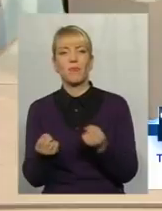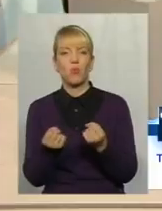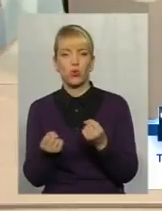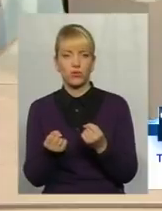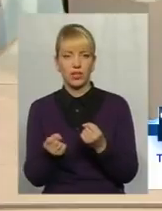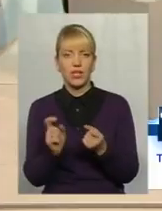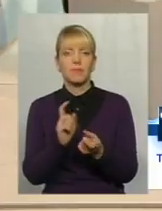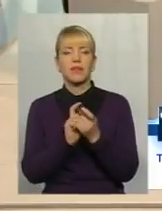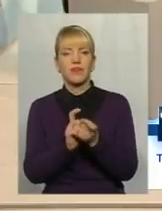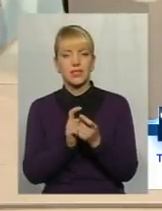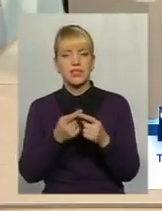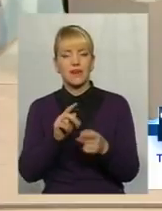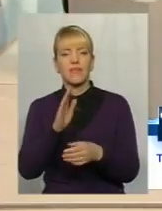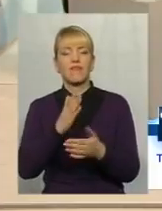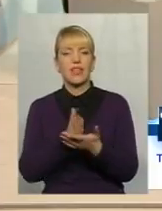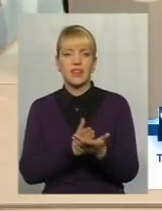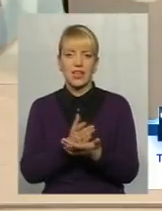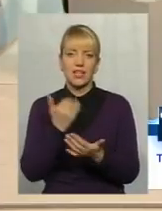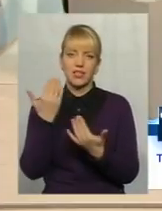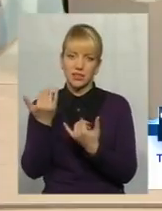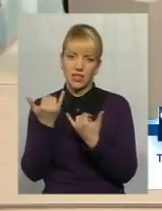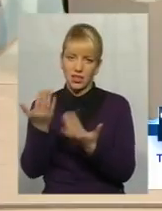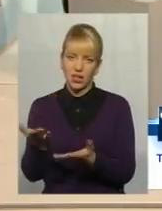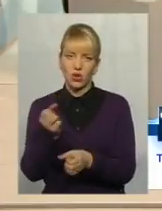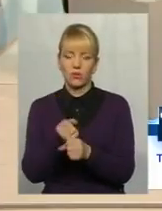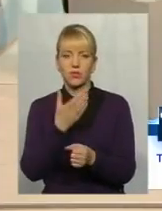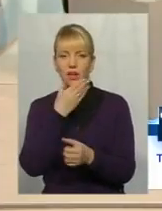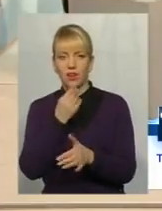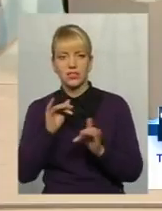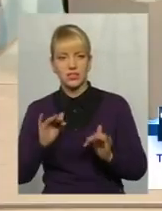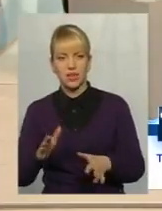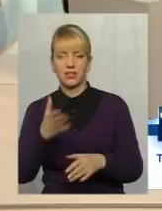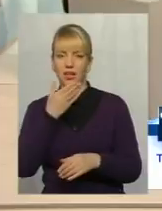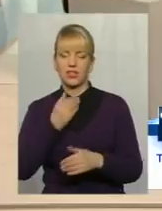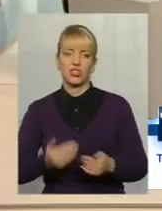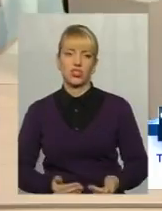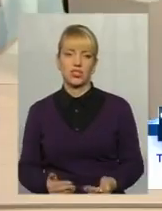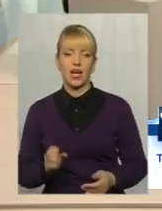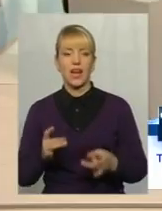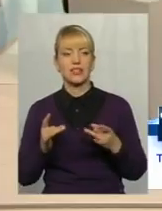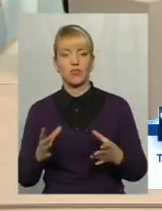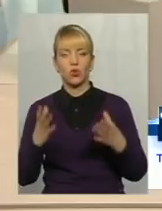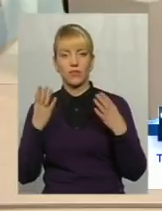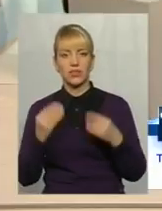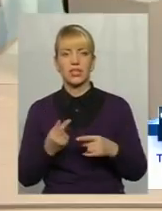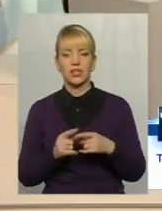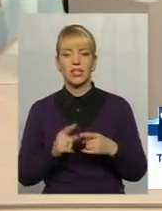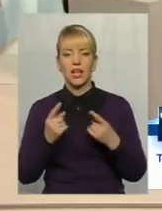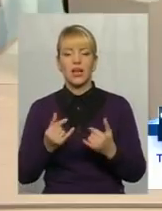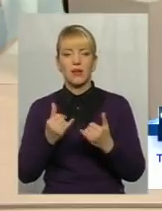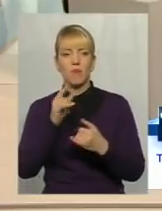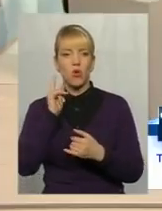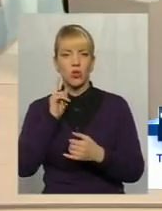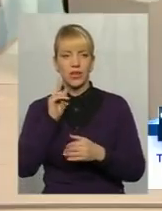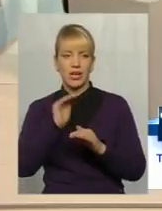тобто ветерани, їм робити гарні заходи, їм робити гарне життя. А святковий день для тих молодих дітей,